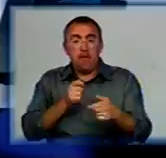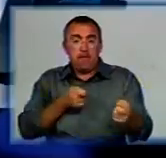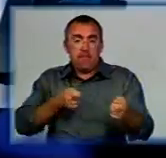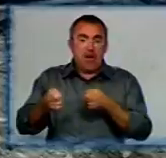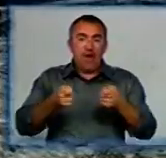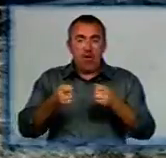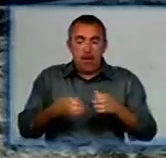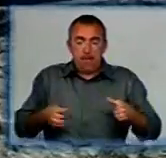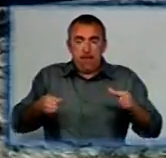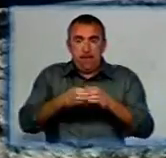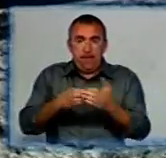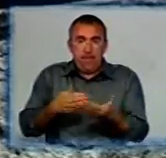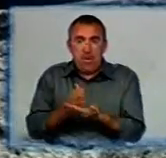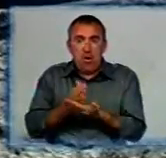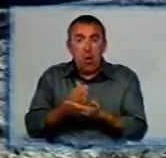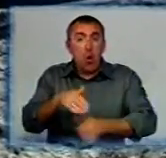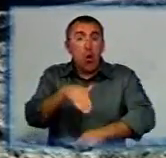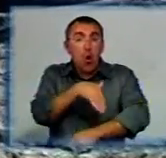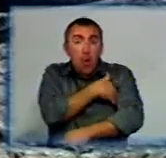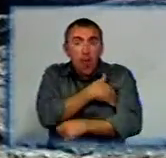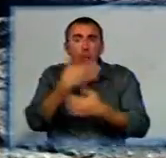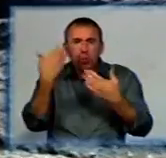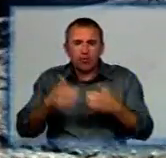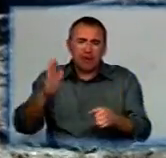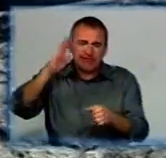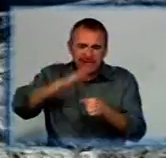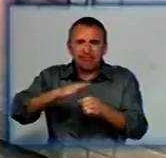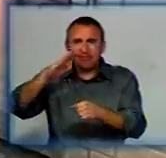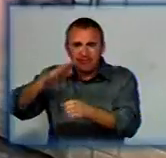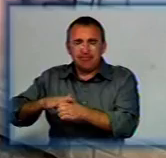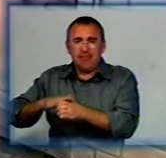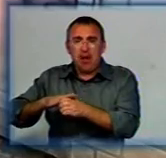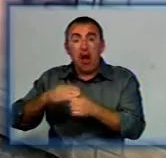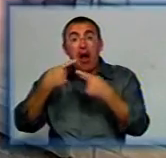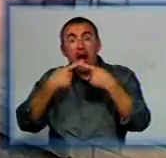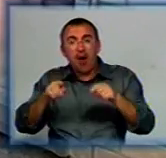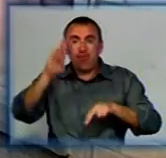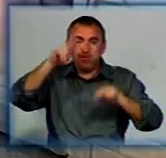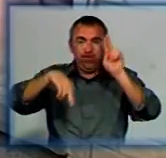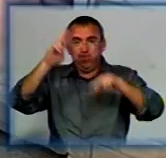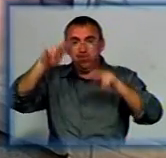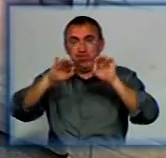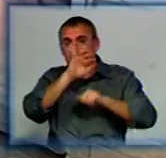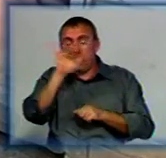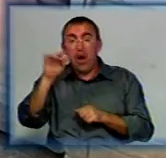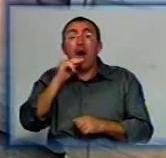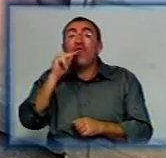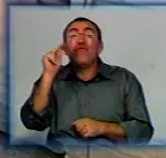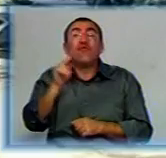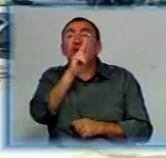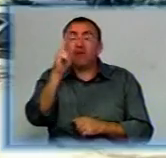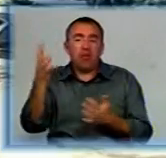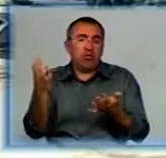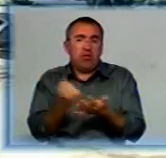партії. Наразі одна комунальна служба вже закрила усі каналізаційні колодязі, інша зафарбувала написи. Винних так і не знайшли.